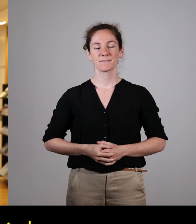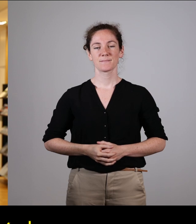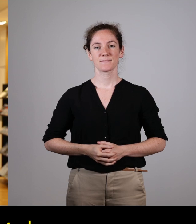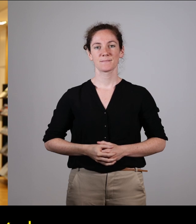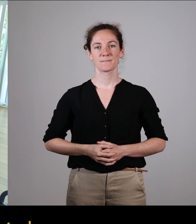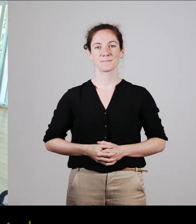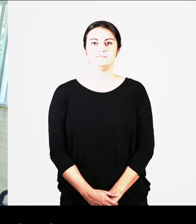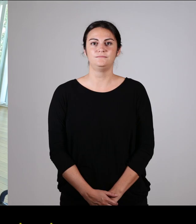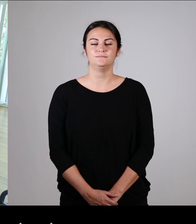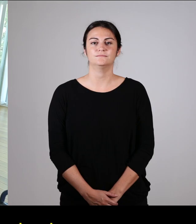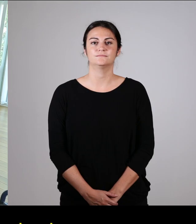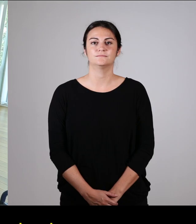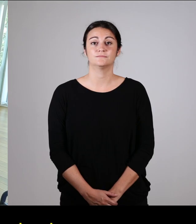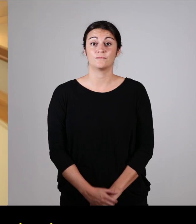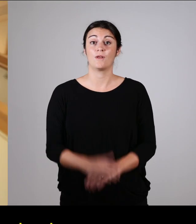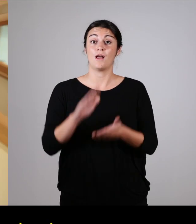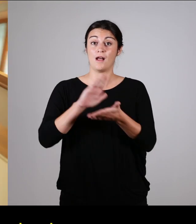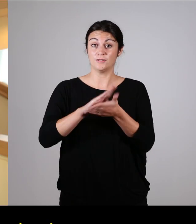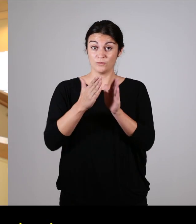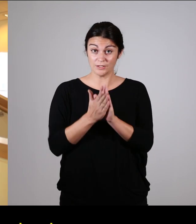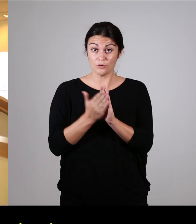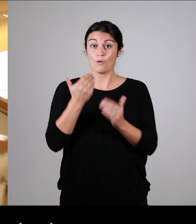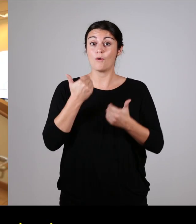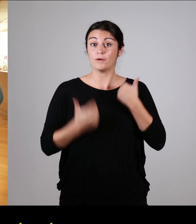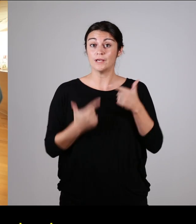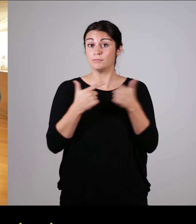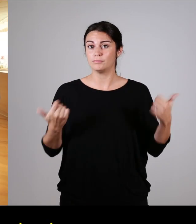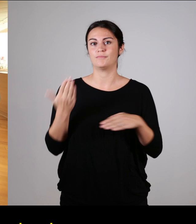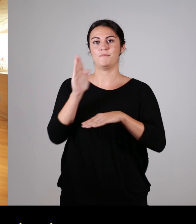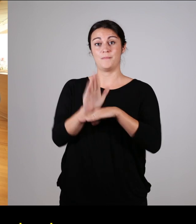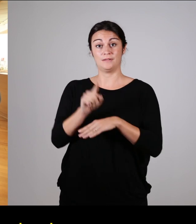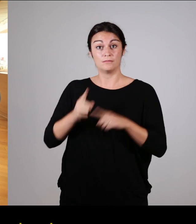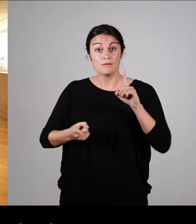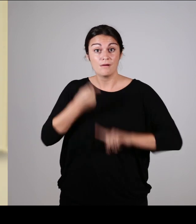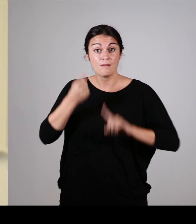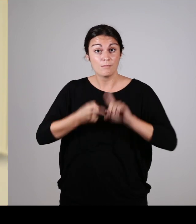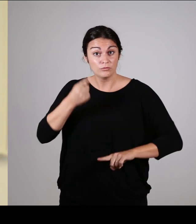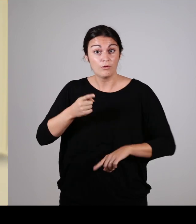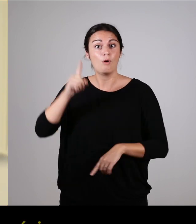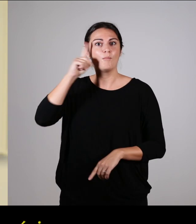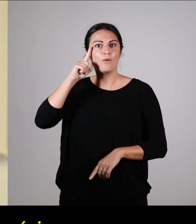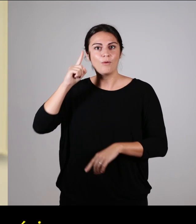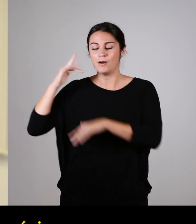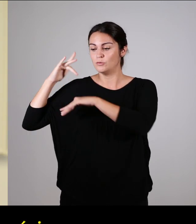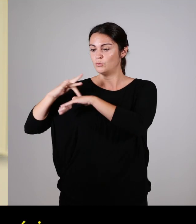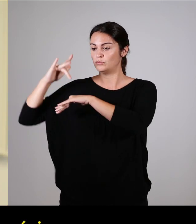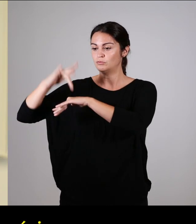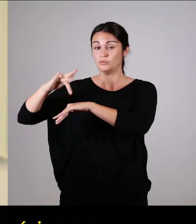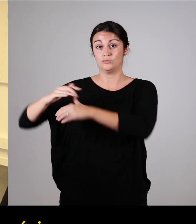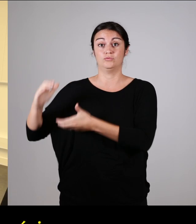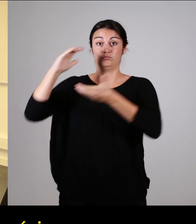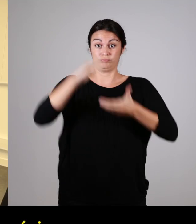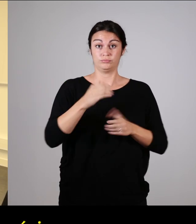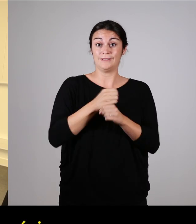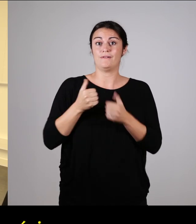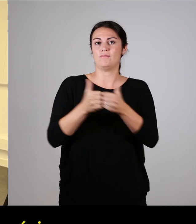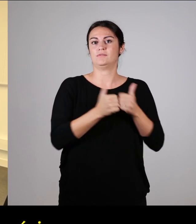Les associations représentant les personnes handicapées sont indispensables. Car elles apportent leur expérience pour